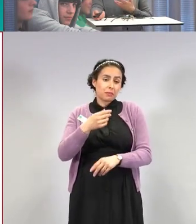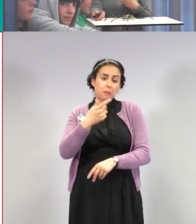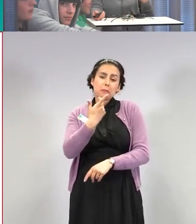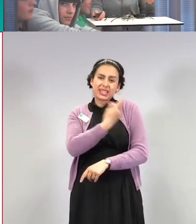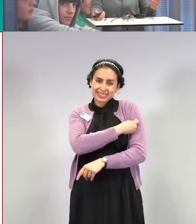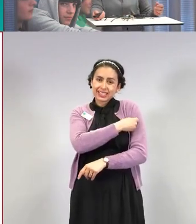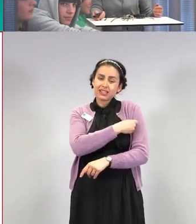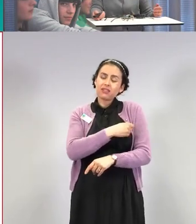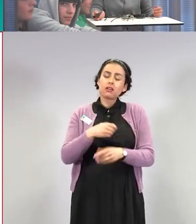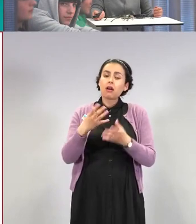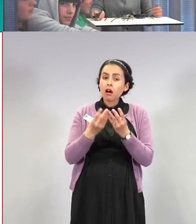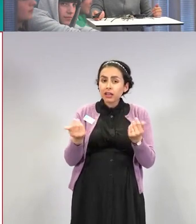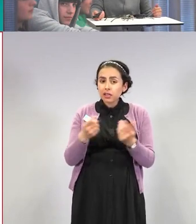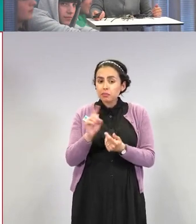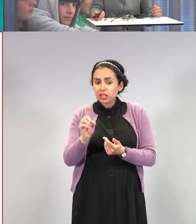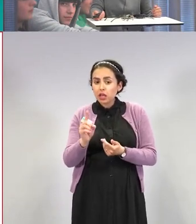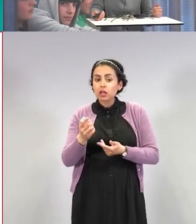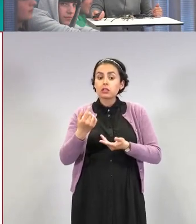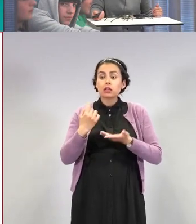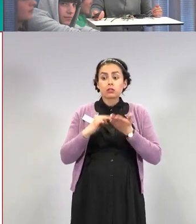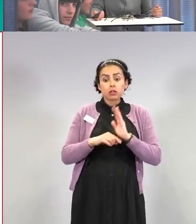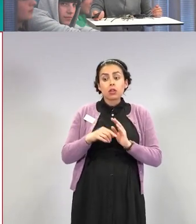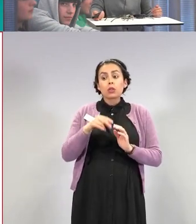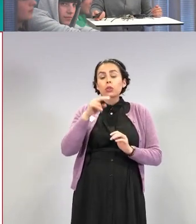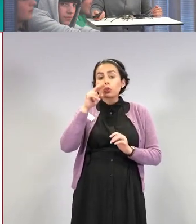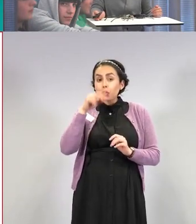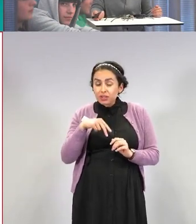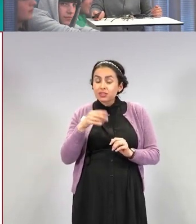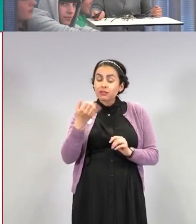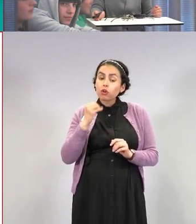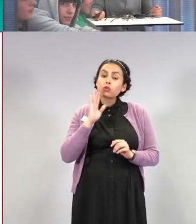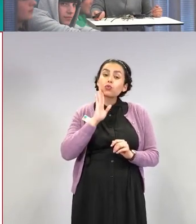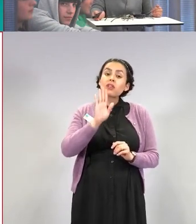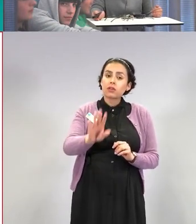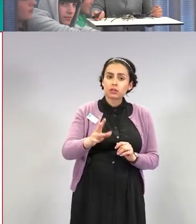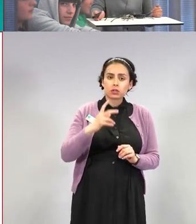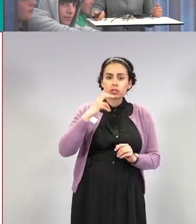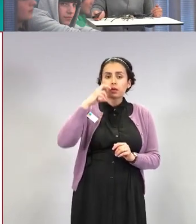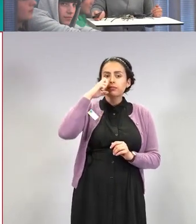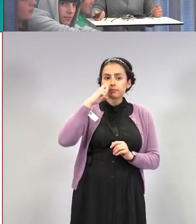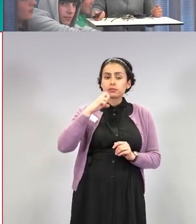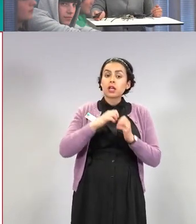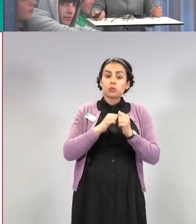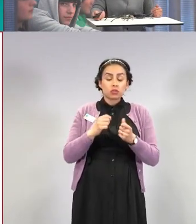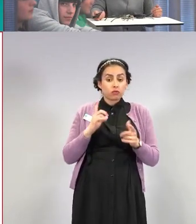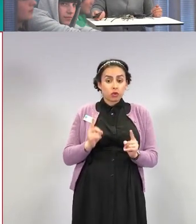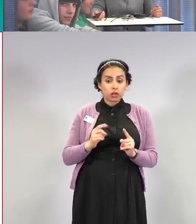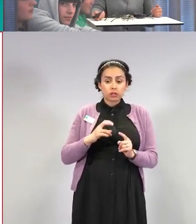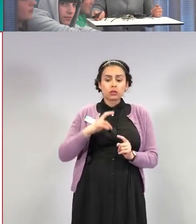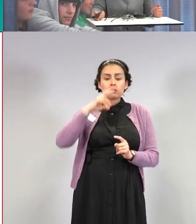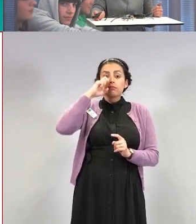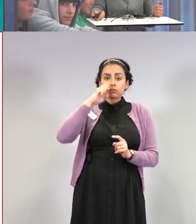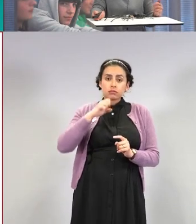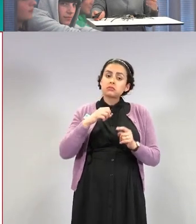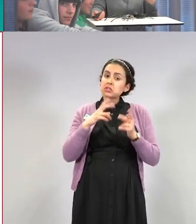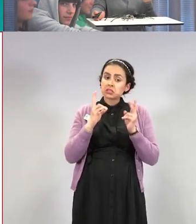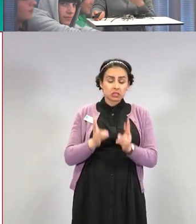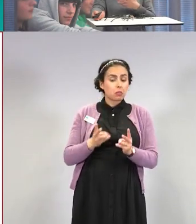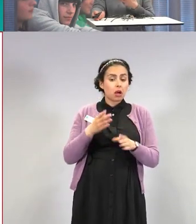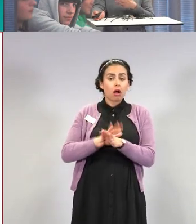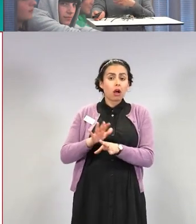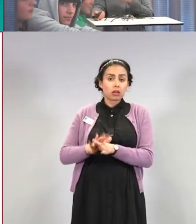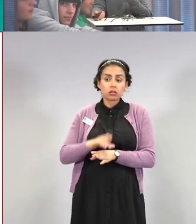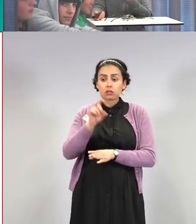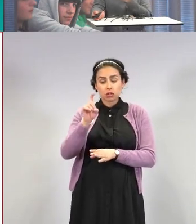voidaan antaa nenään todennäköisesti, niitä rokotteita on kehitteillä, mutta nenään annettavilla rokotteillakin voi olla haittavaikutuksia. Niistä voi tulla